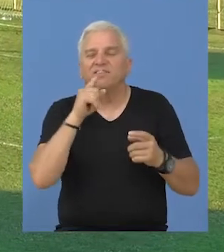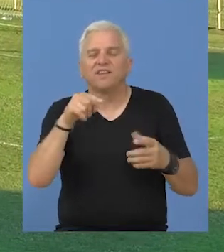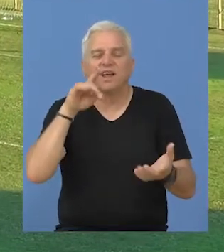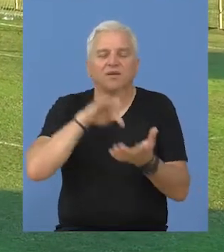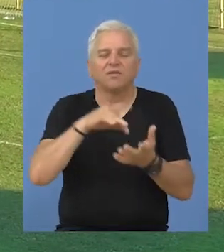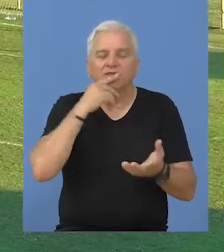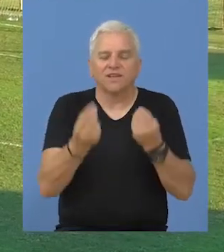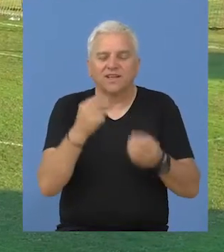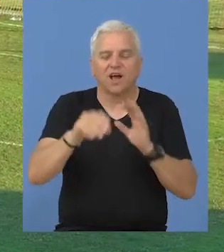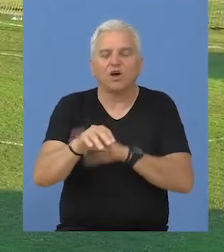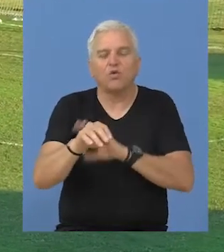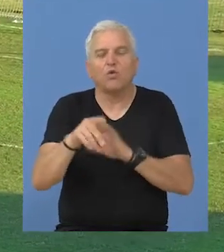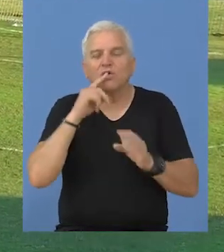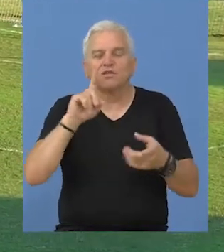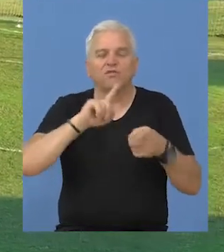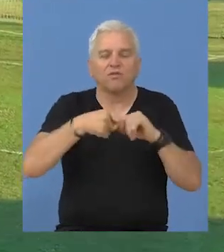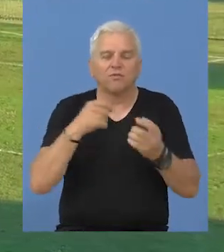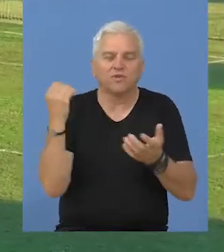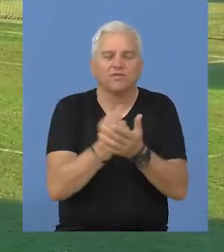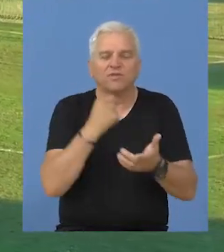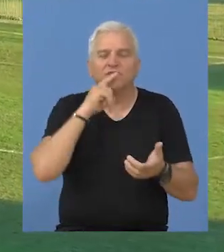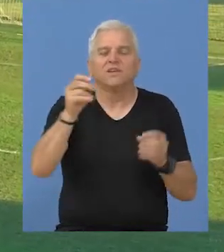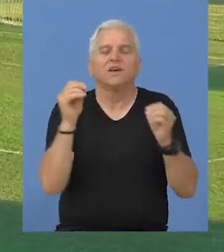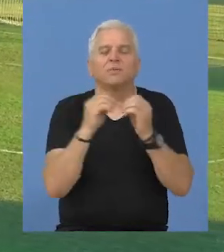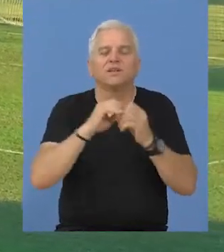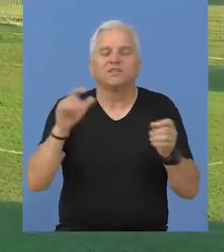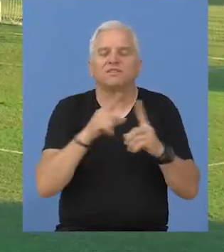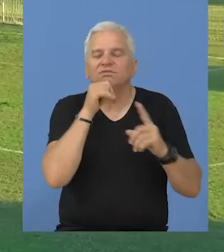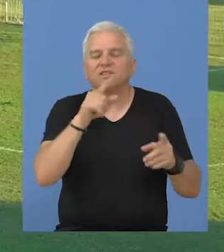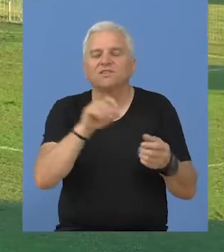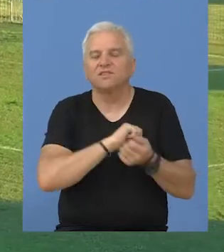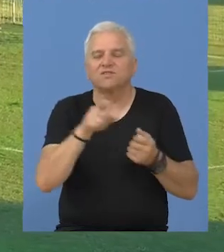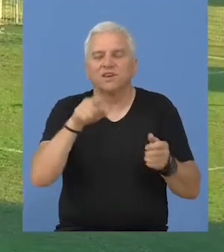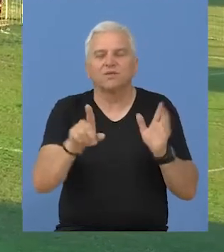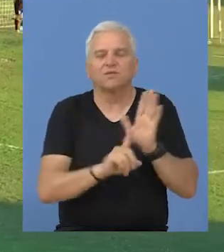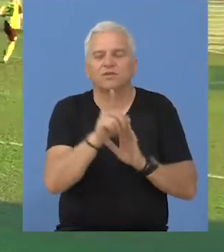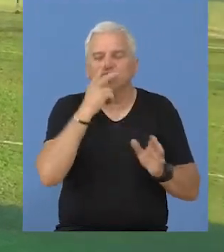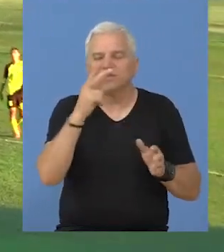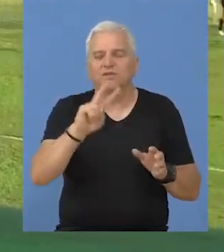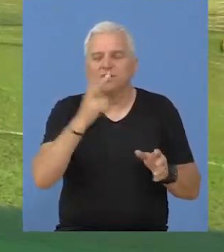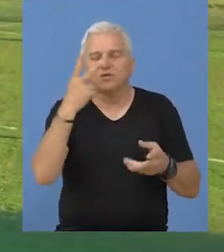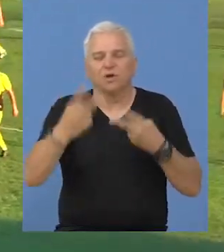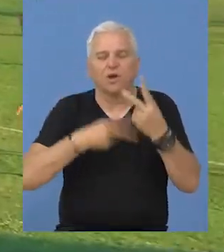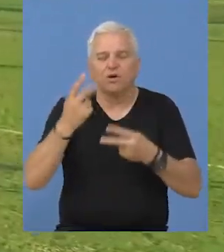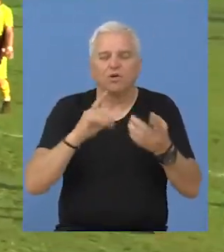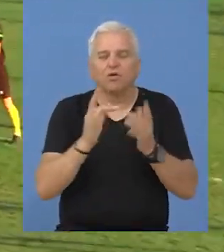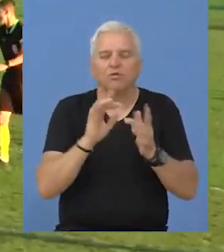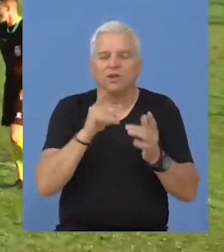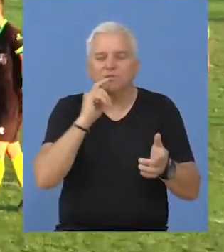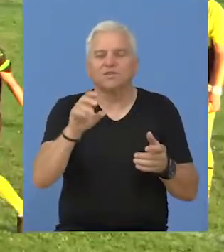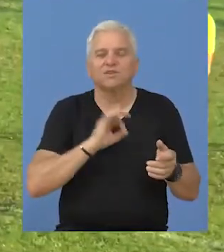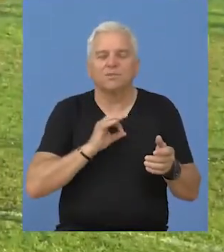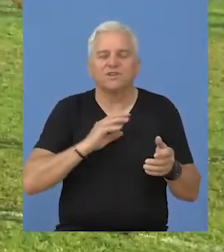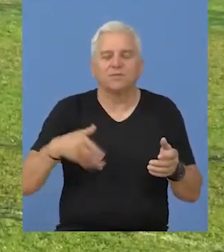Savin i penal zbog igranja rukom koji je materializovao Bratislav Jelić. Sve to je rezime, sinoćne, druge kontrolne